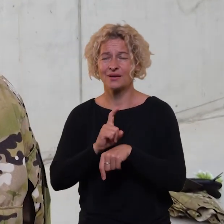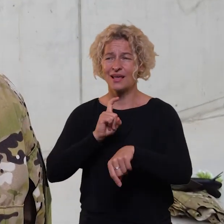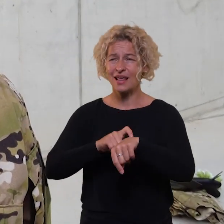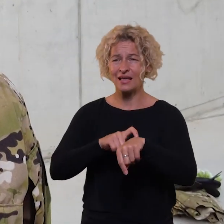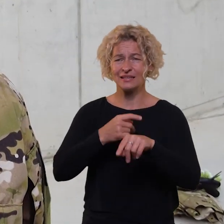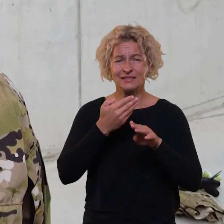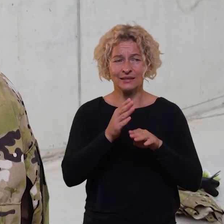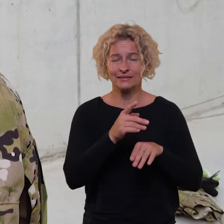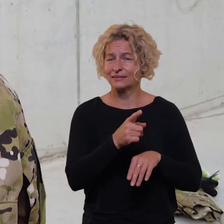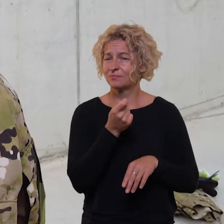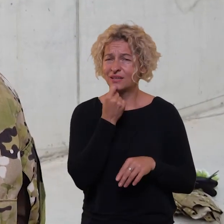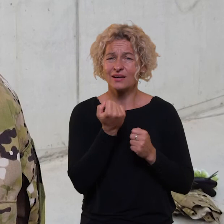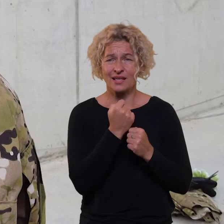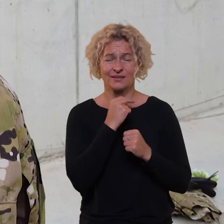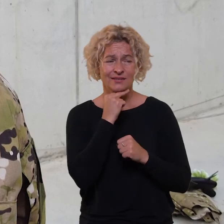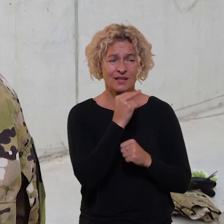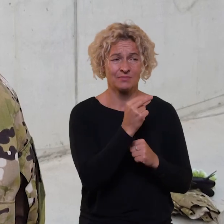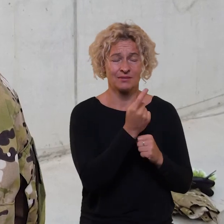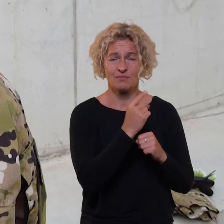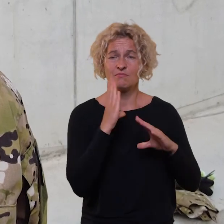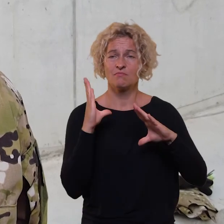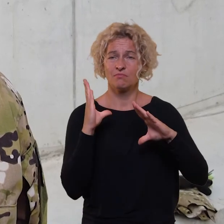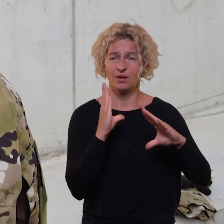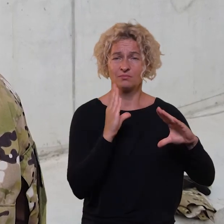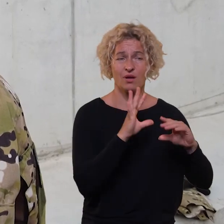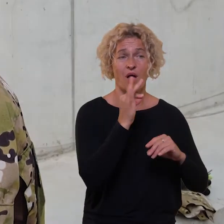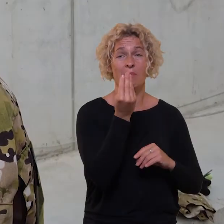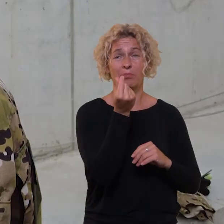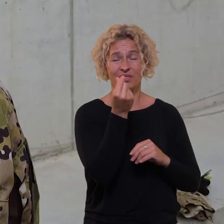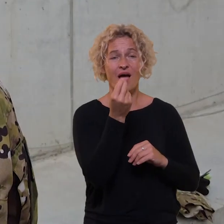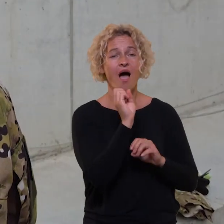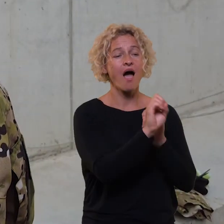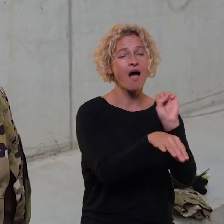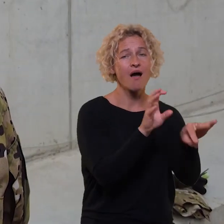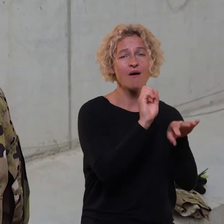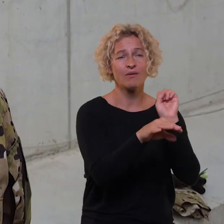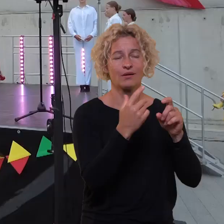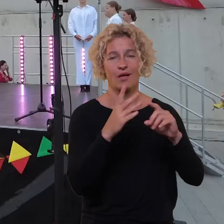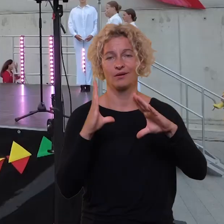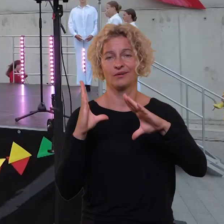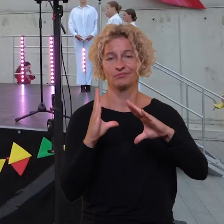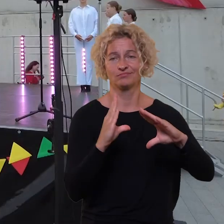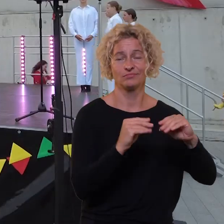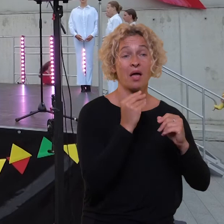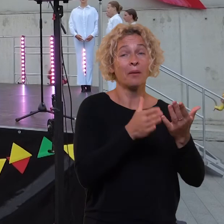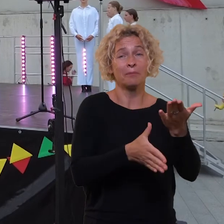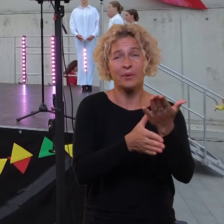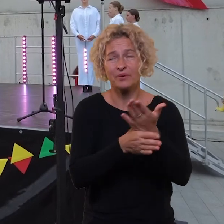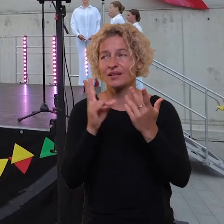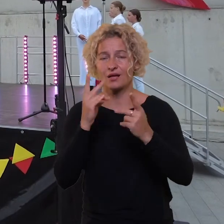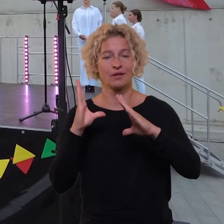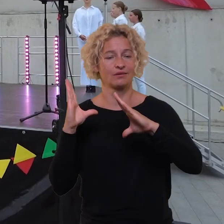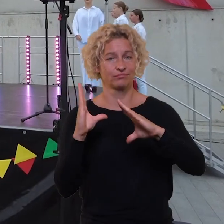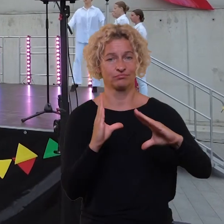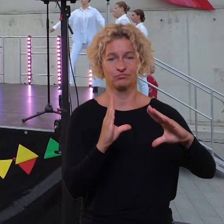laiko tam, dėmesio mažiau aukojančių, mažiau ateinančių, padediančių. Ir maisto